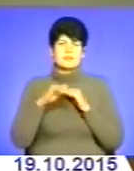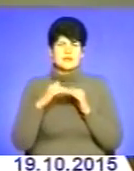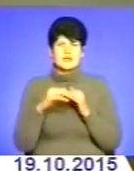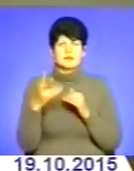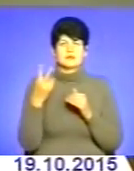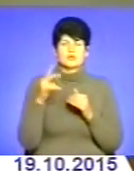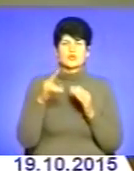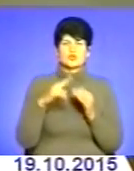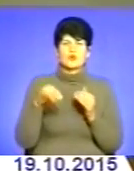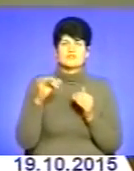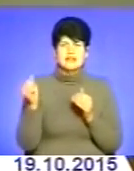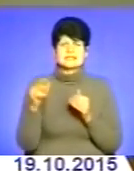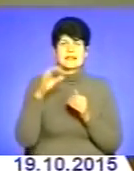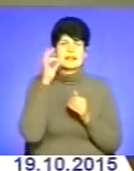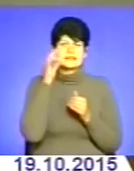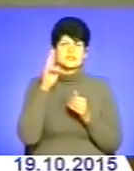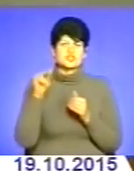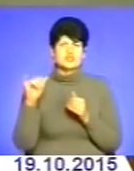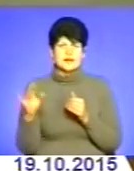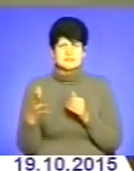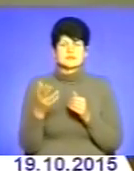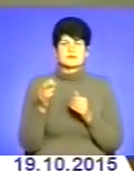потім був вже Лисичанський, Бахмутська траса